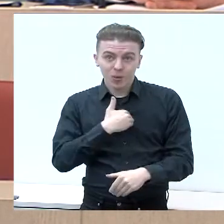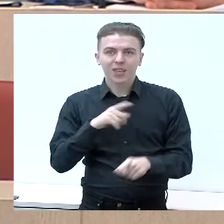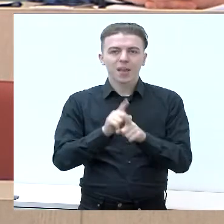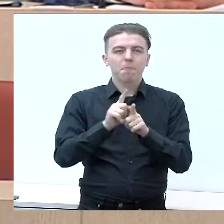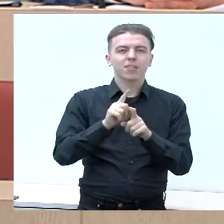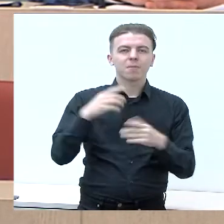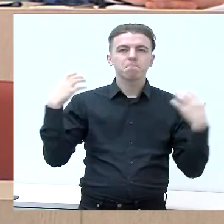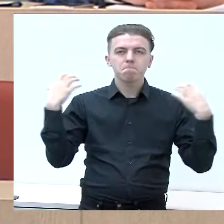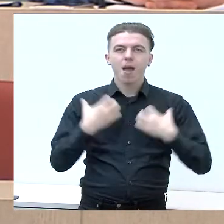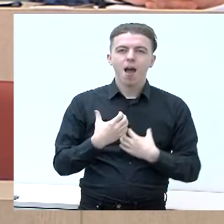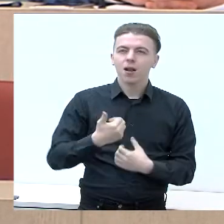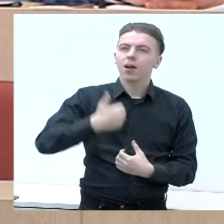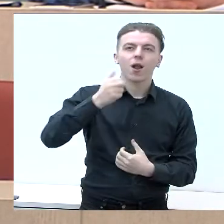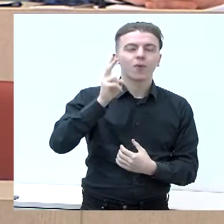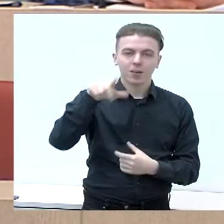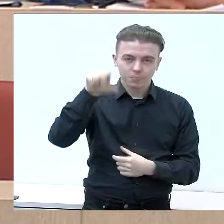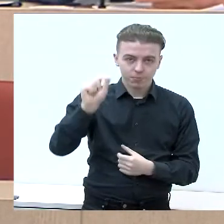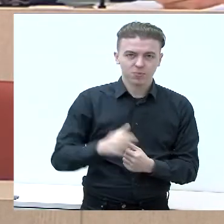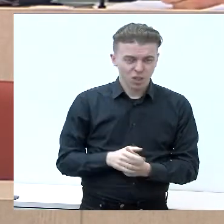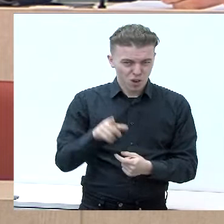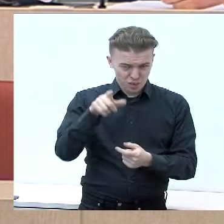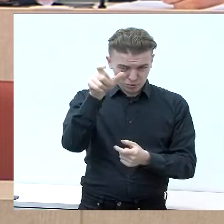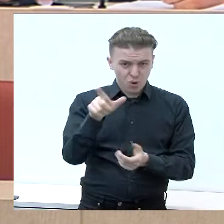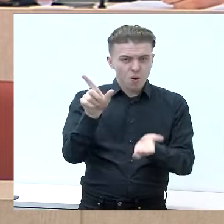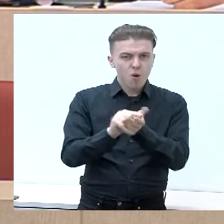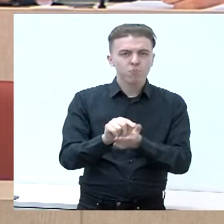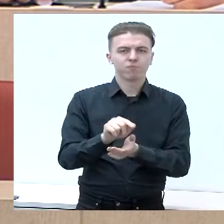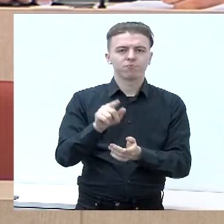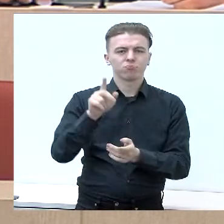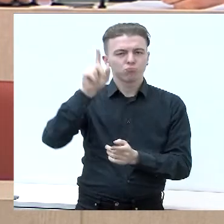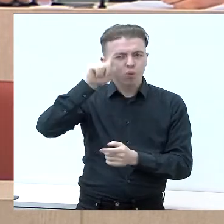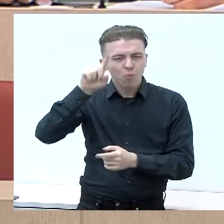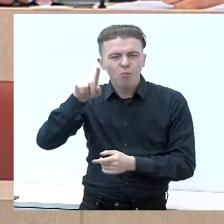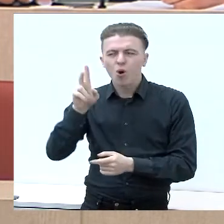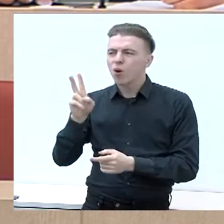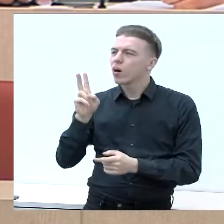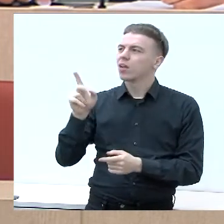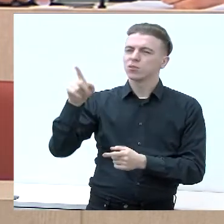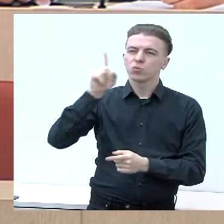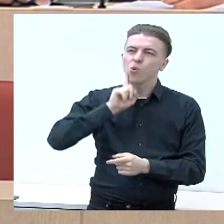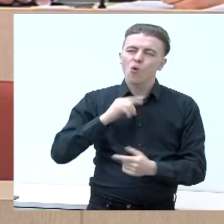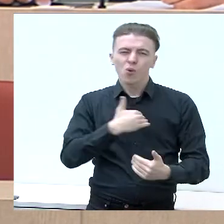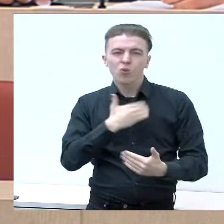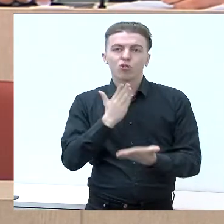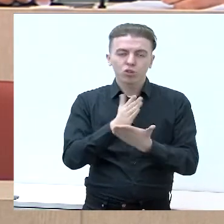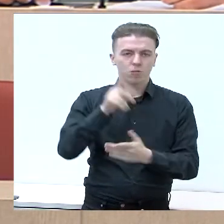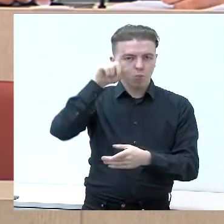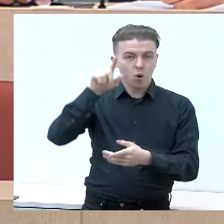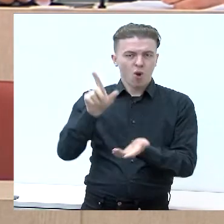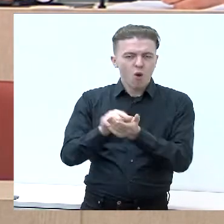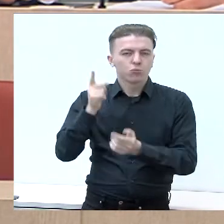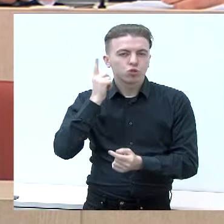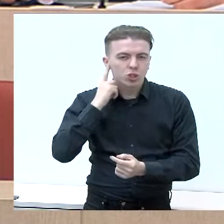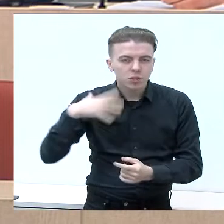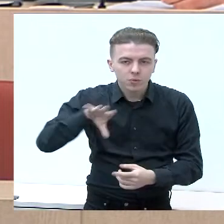merą. Tai turi būti žmogus, kuris geriausia atsovaus gyventų interesus. Žmogus, kuris sugeba viską suprasti, išgirsti, ištiesti